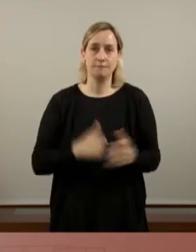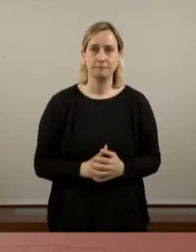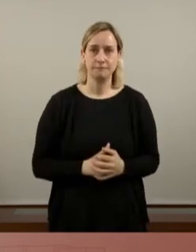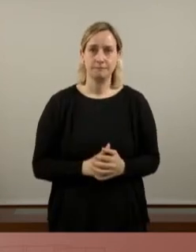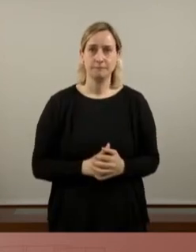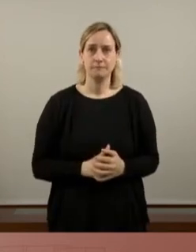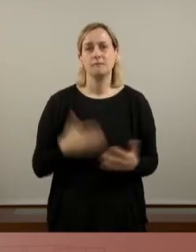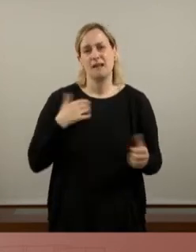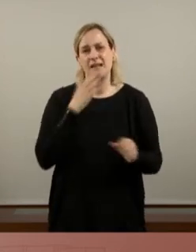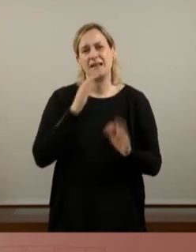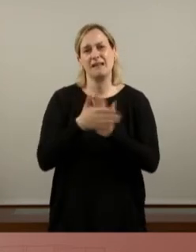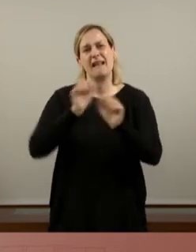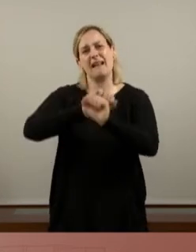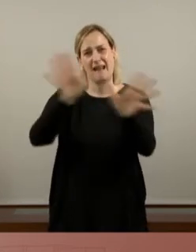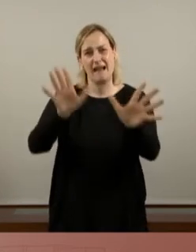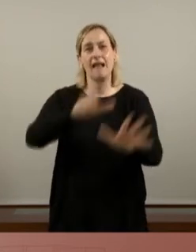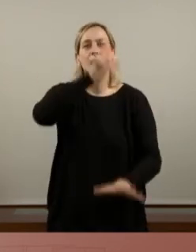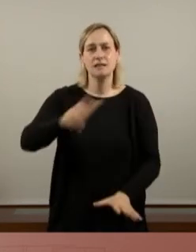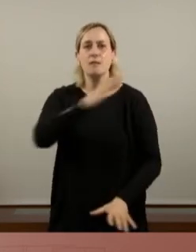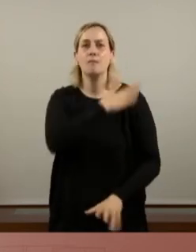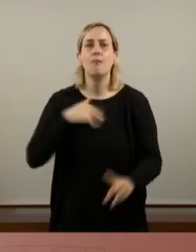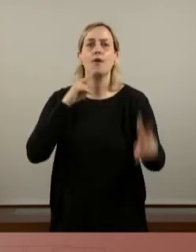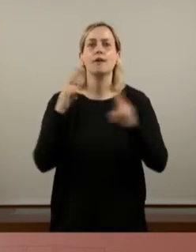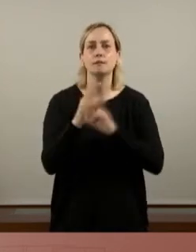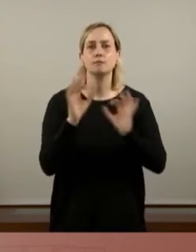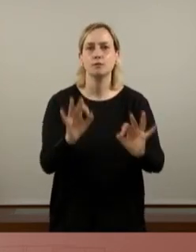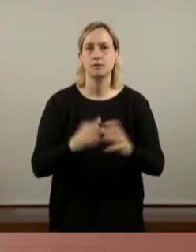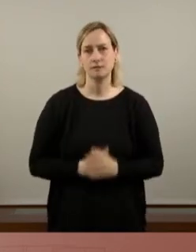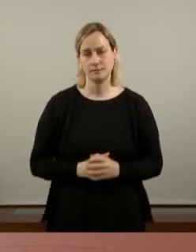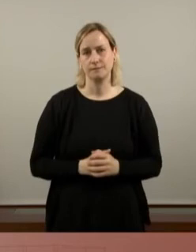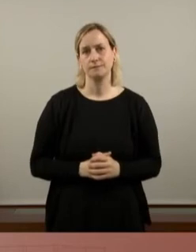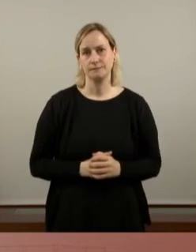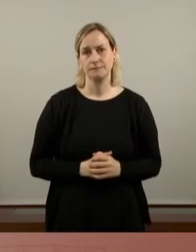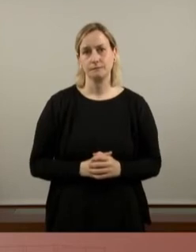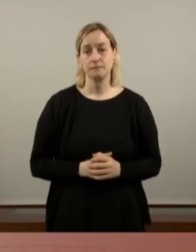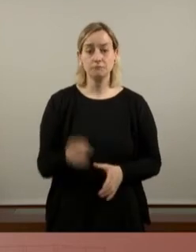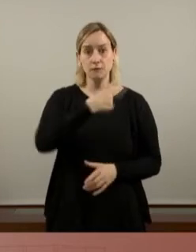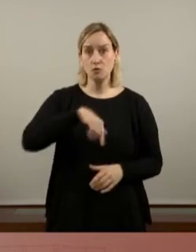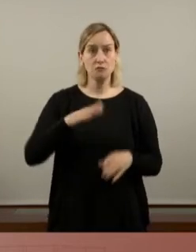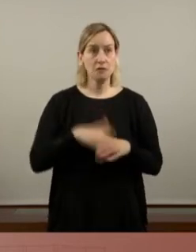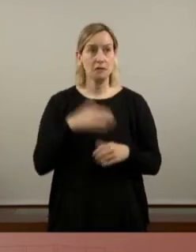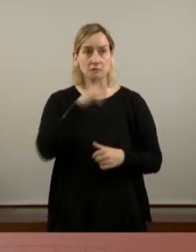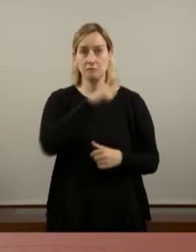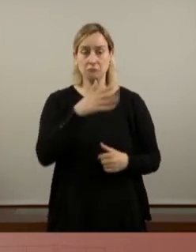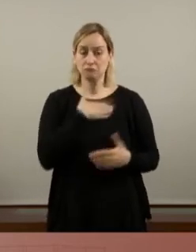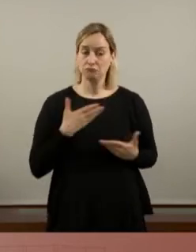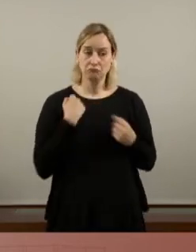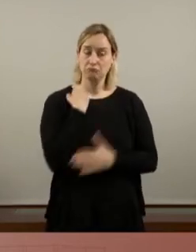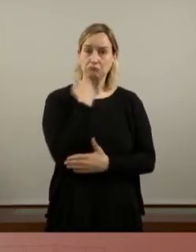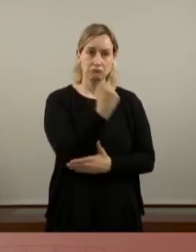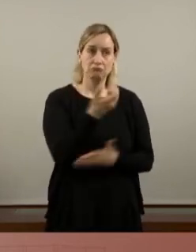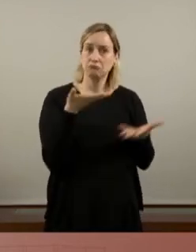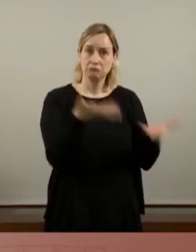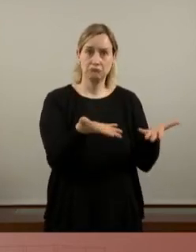Sigueu clars, la gent vol respostes. Nosaltres mantindrem la mà estesa per convertir aquesta